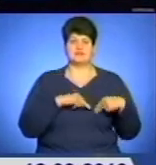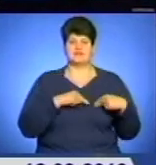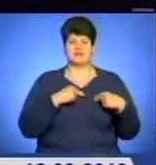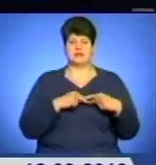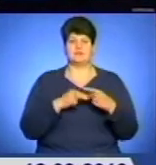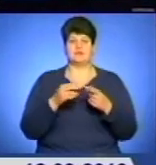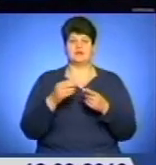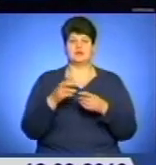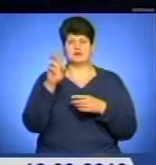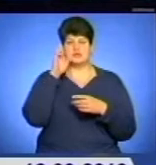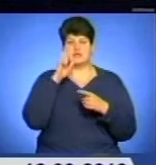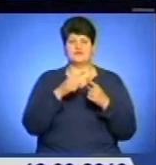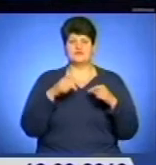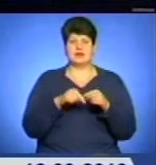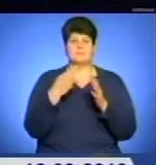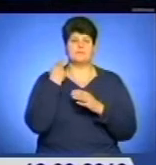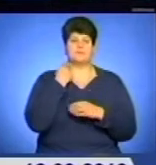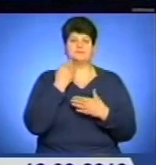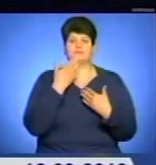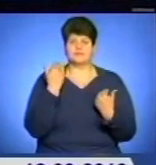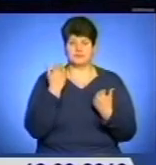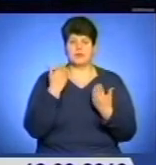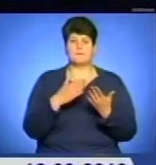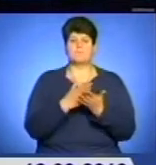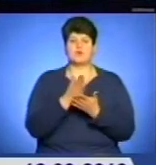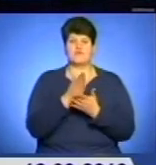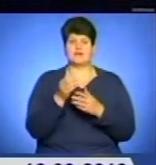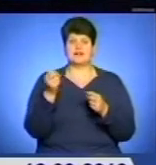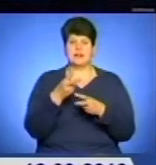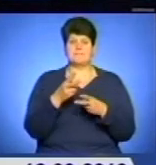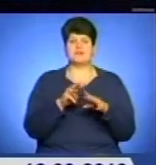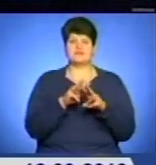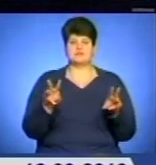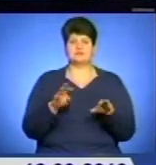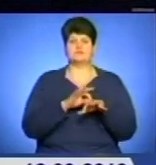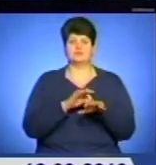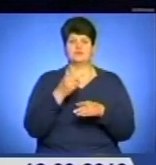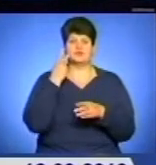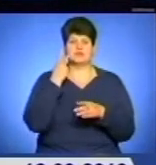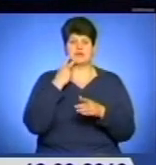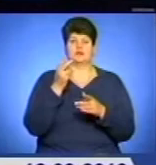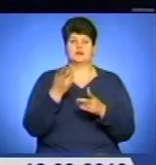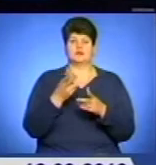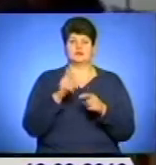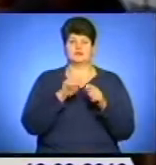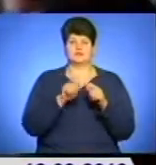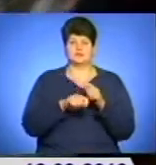сфери заборгованості немає. Профільне міністерство здійснює постійний моніторинг заборгованості із зарплат.